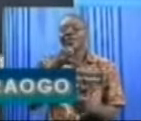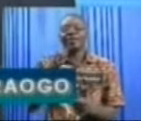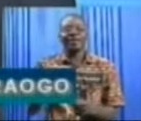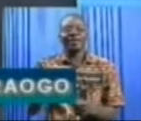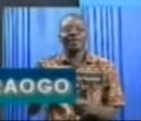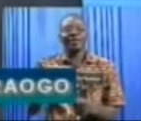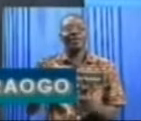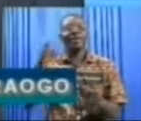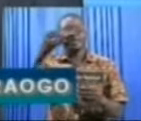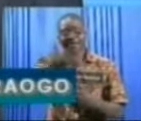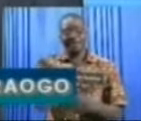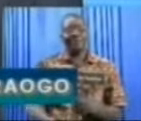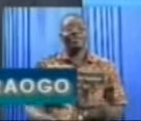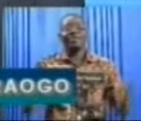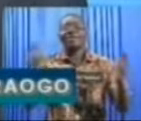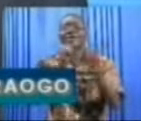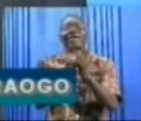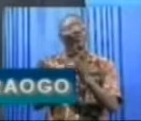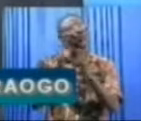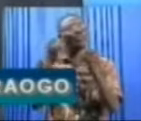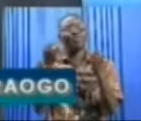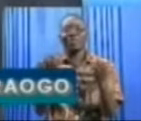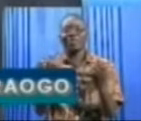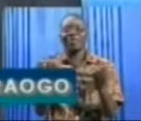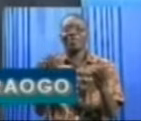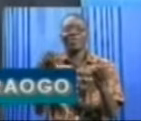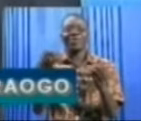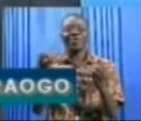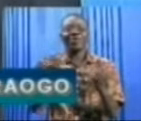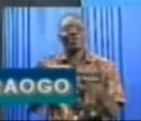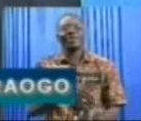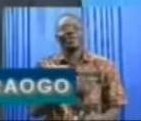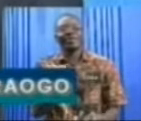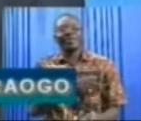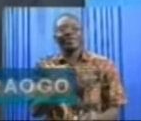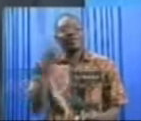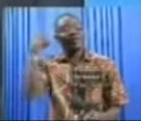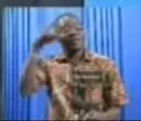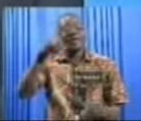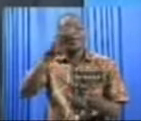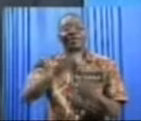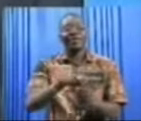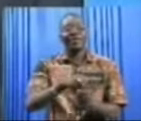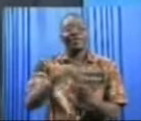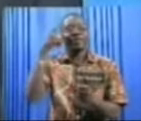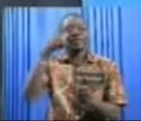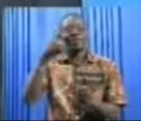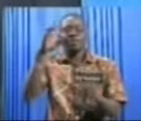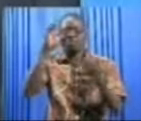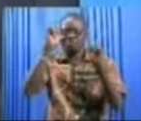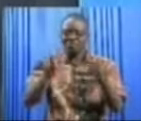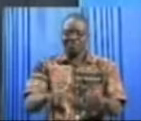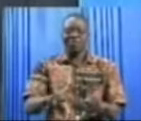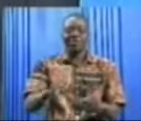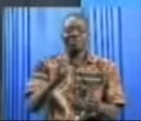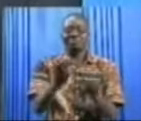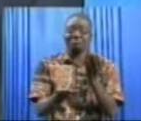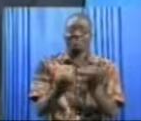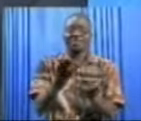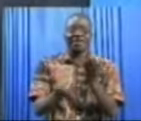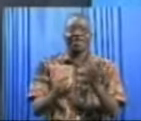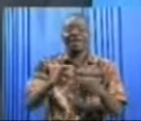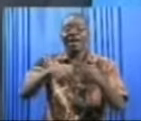accueillent cette rencontre avec beaucoup d'enthousiasme parce que c'est l'unique occasion de pouvoir peut-être aller